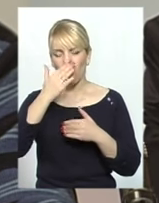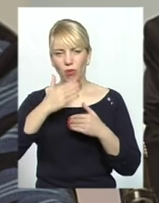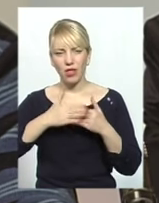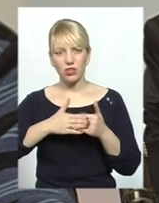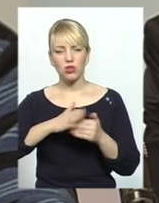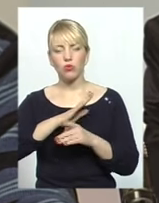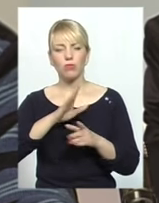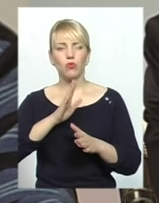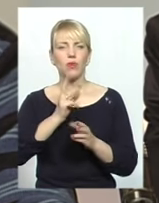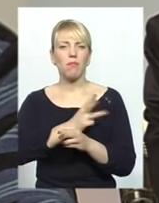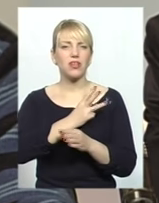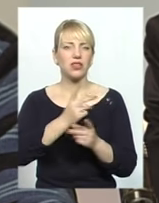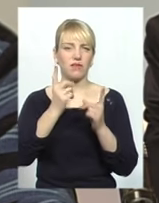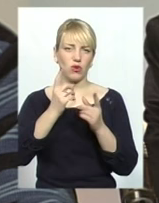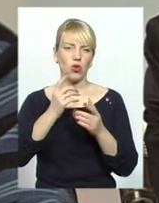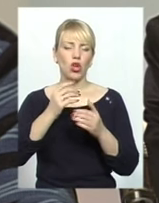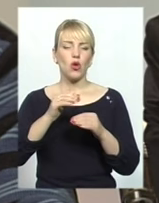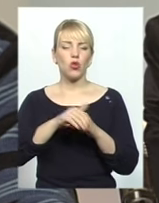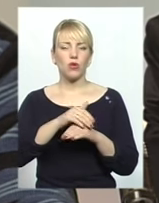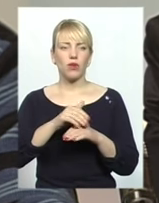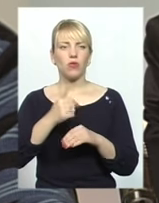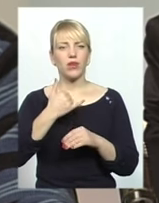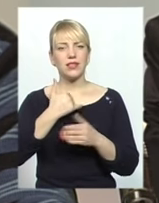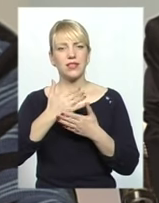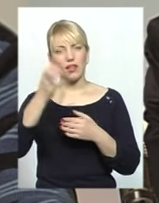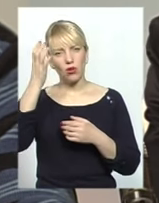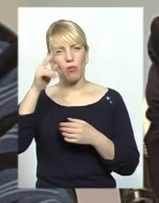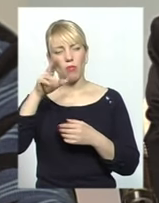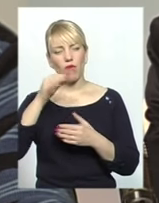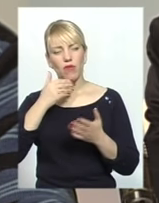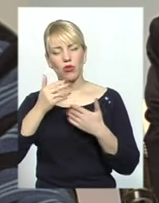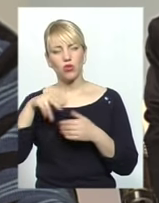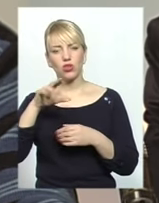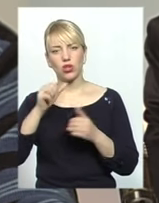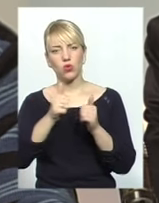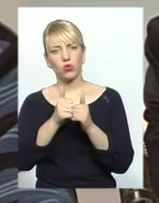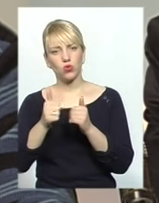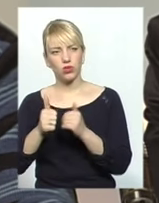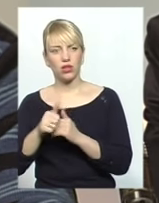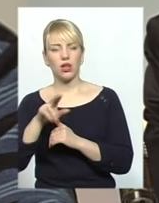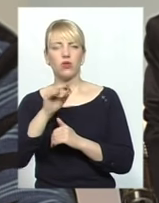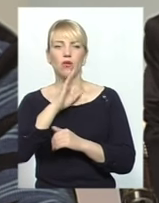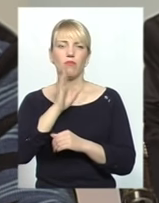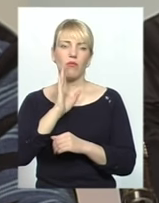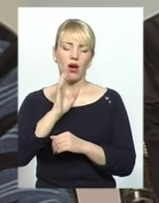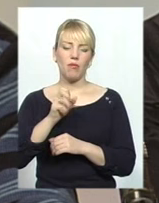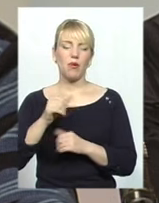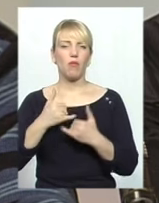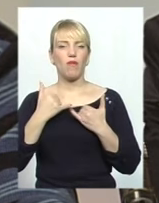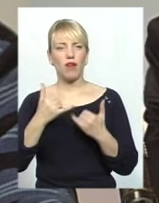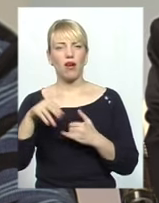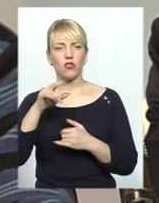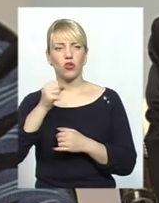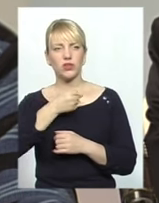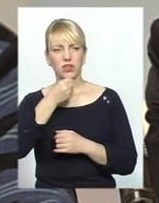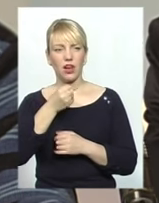цілі там науки про відношення до сусіда, про відношення до мами, до дитини, до старшого, повага до старшого